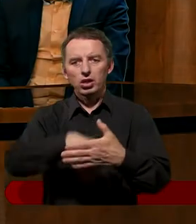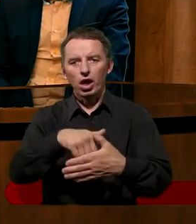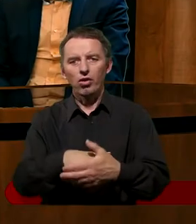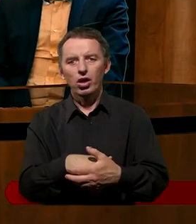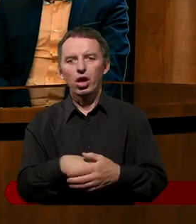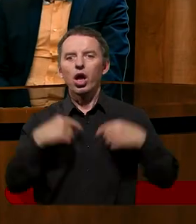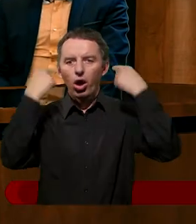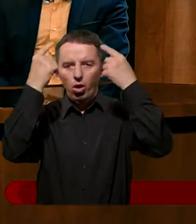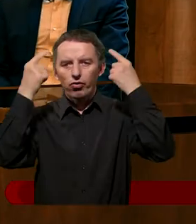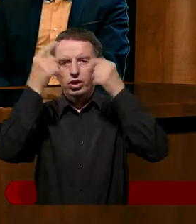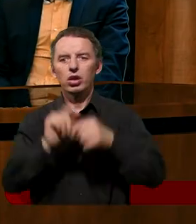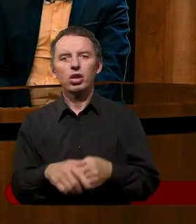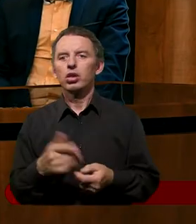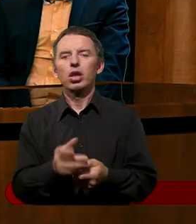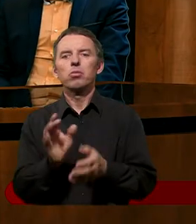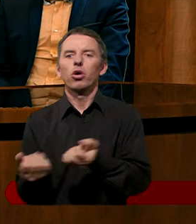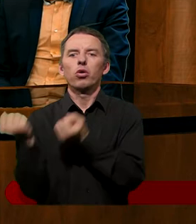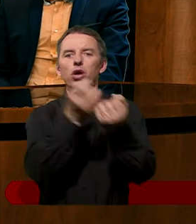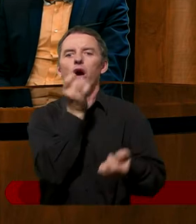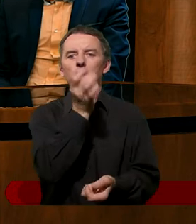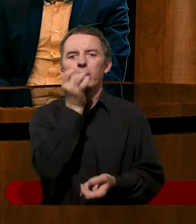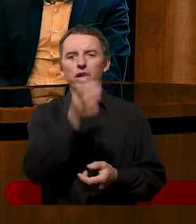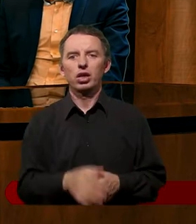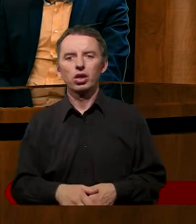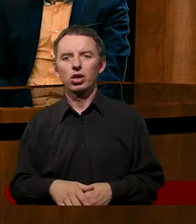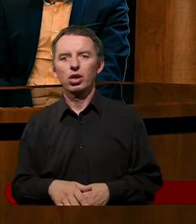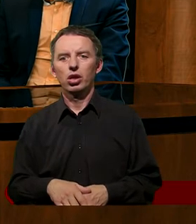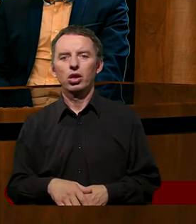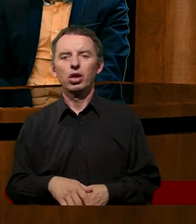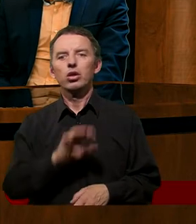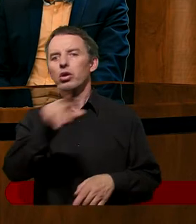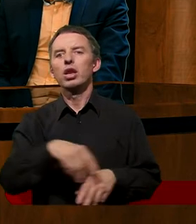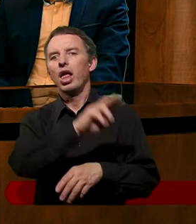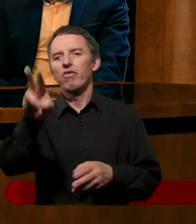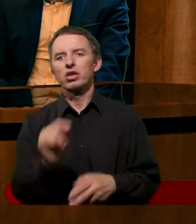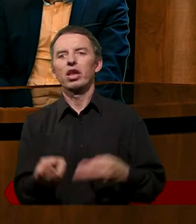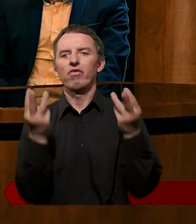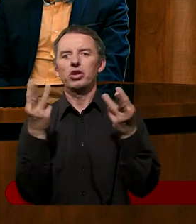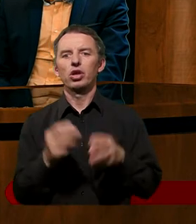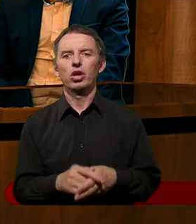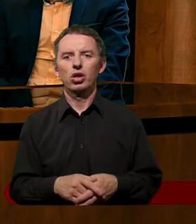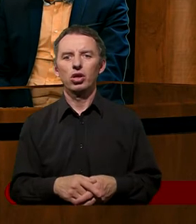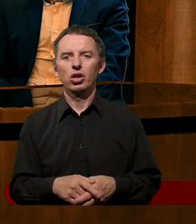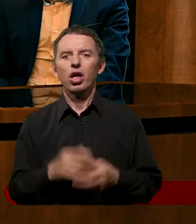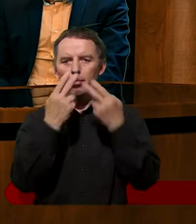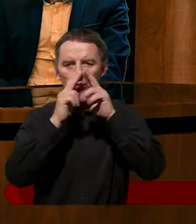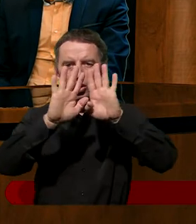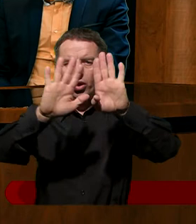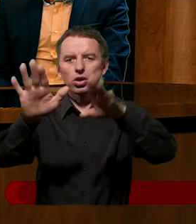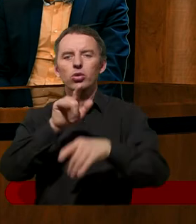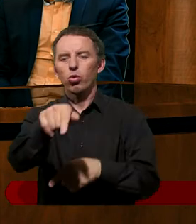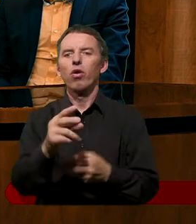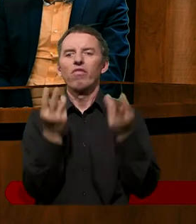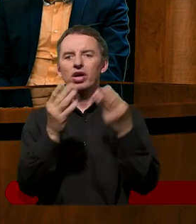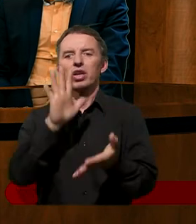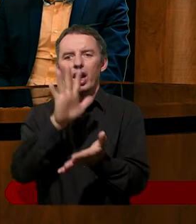a o co próbujecie mnie oskarżyć? To co jest dla Was w końcu ważniejsze? Pokazuje im ich własny